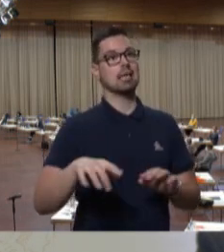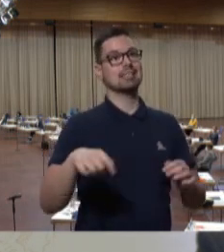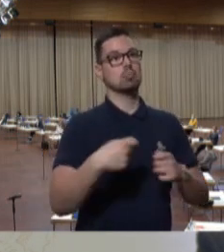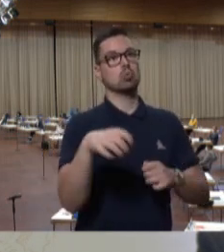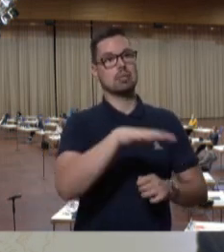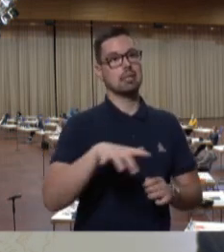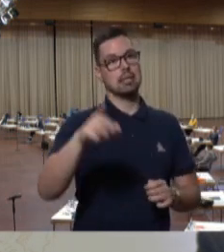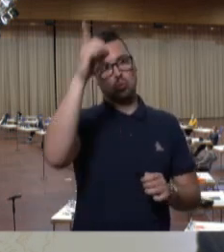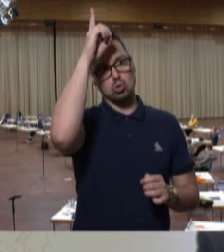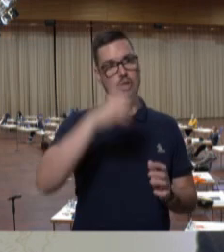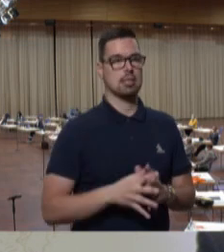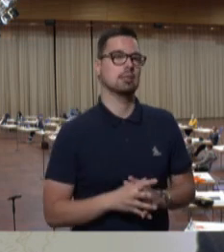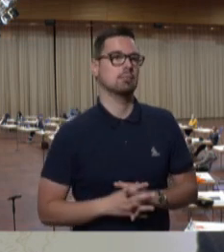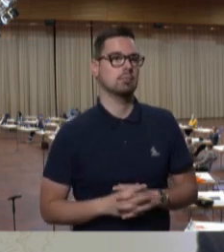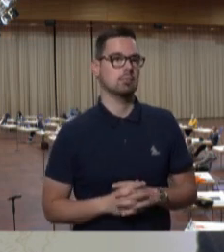eingereist sind.